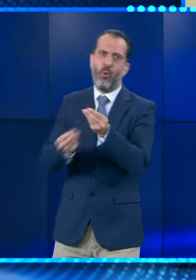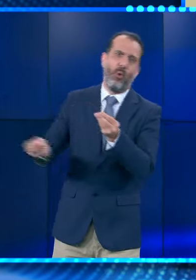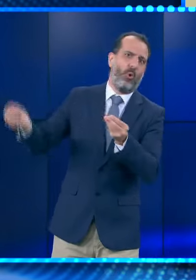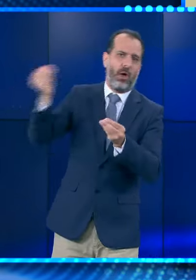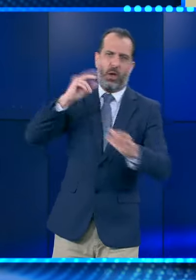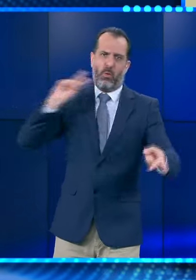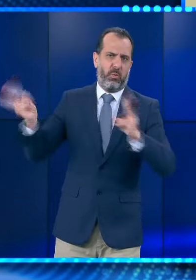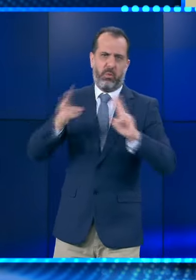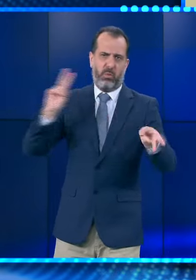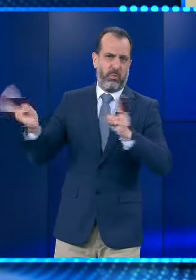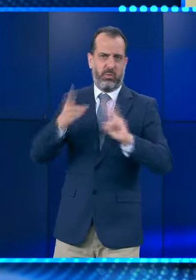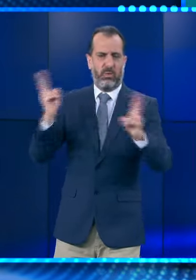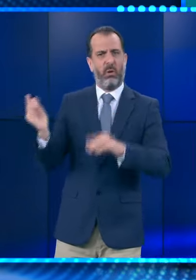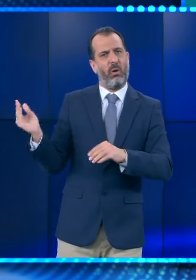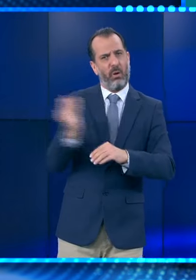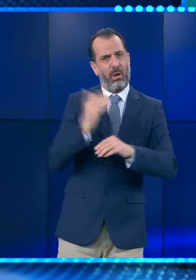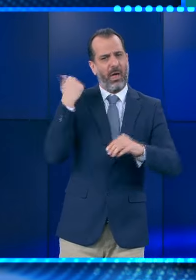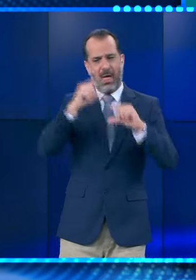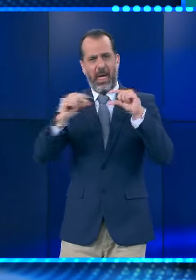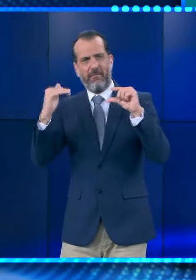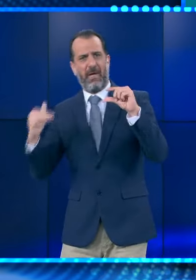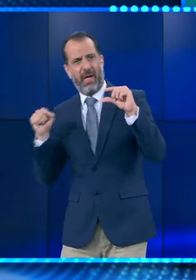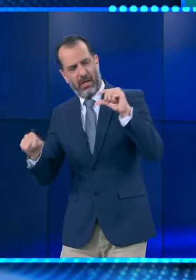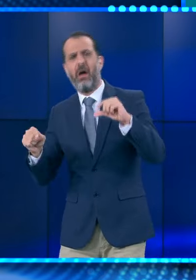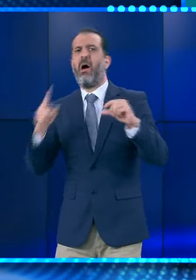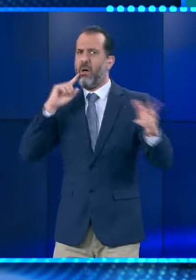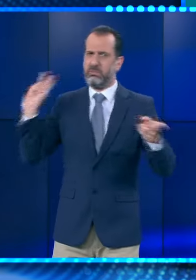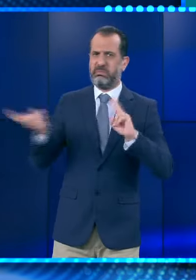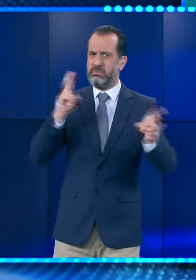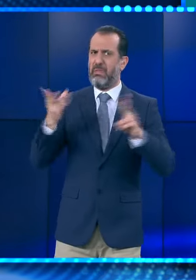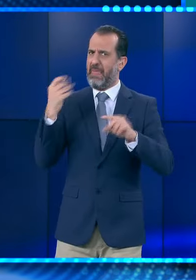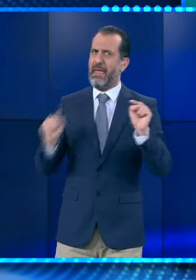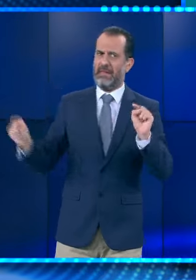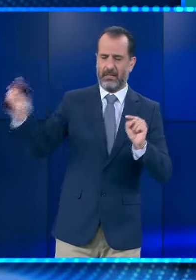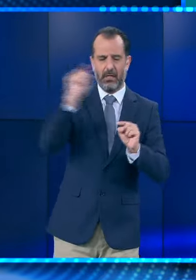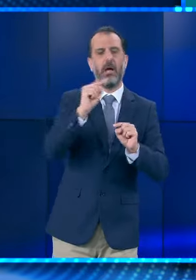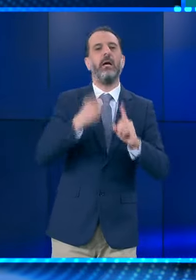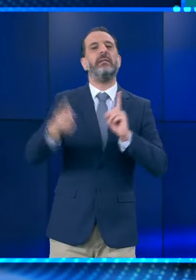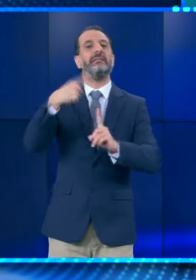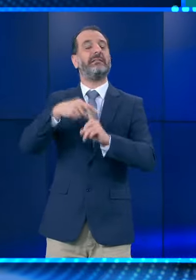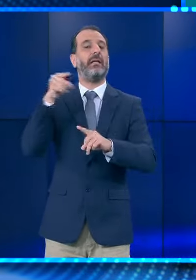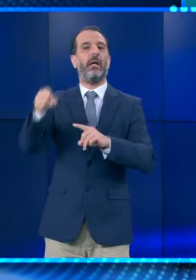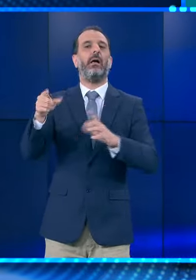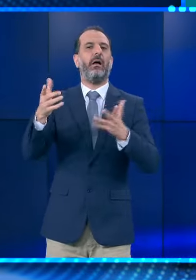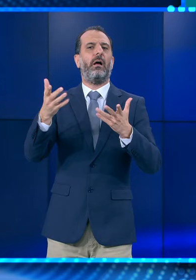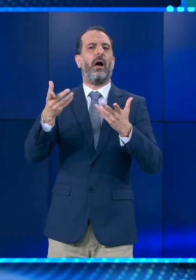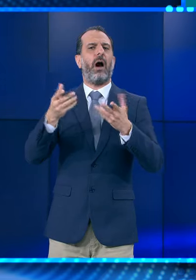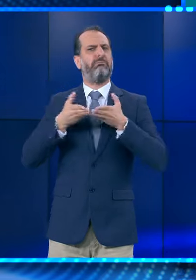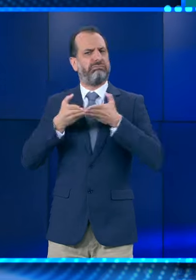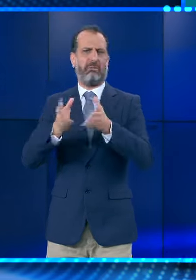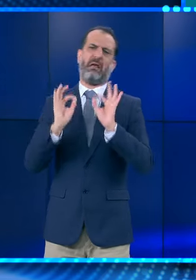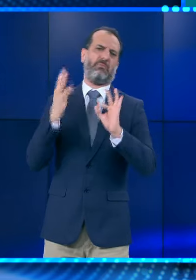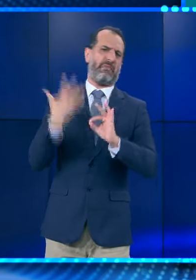και στον καφυρέα βεβαίως, χωρίς όμως εντάσεις οι οποίες δεν θα δημιουργήσουν προβλήματα για αυτούς που πρόκειται να μετακινηθούν. Και βεβαίως